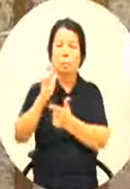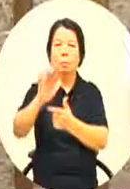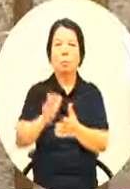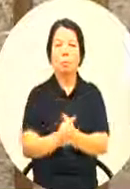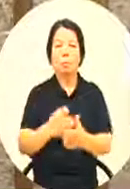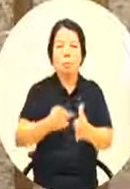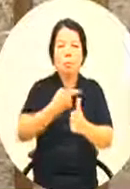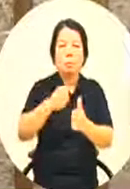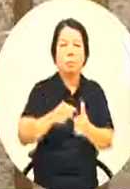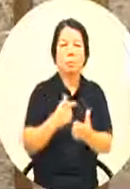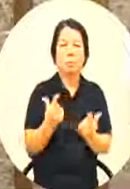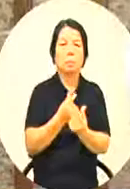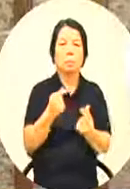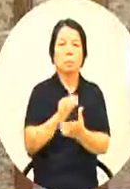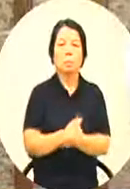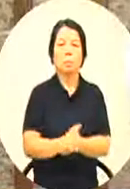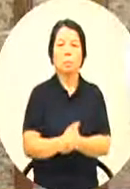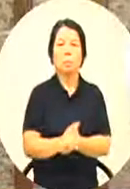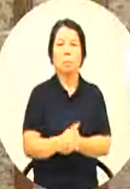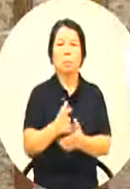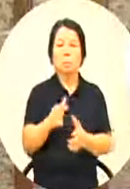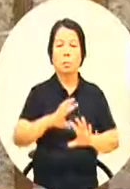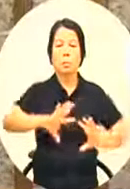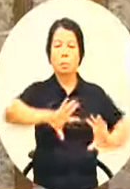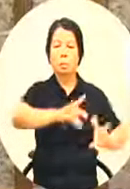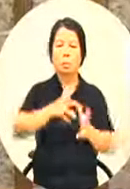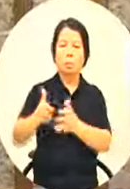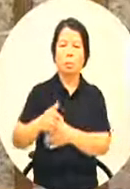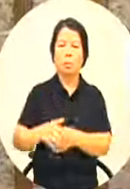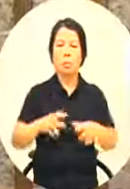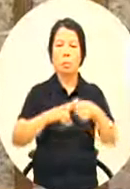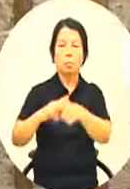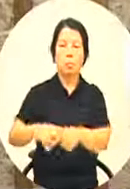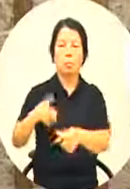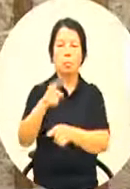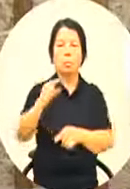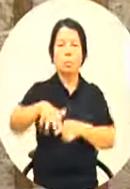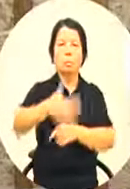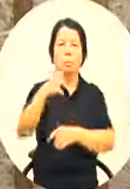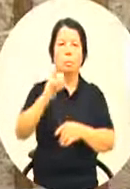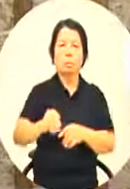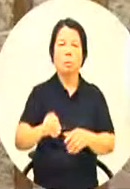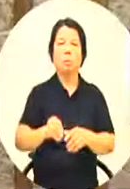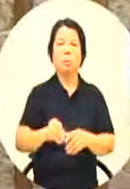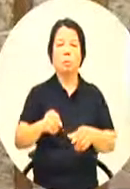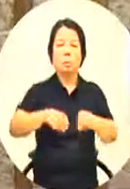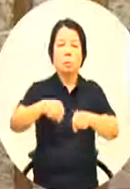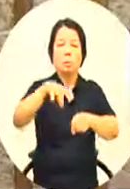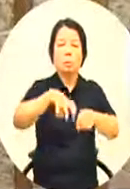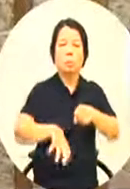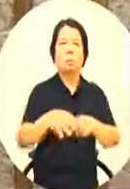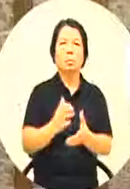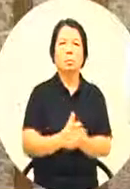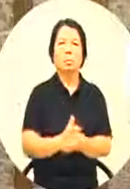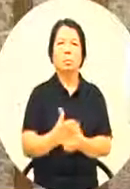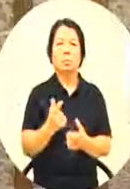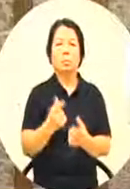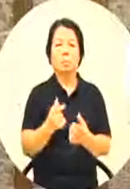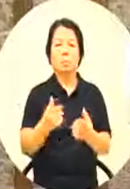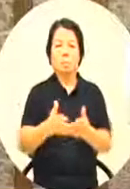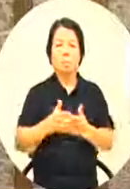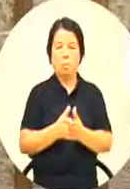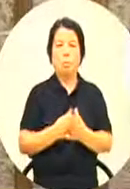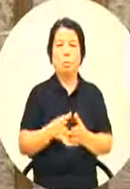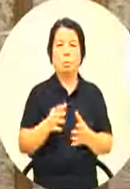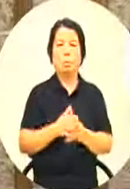首先是像是我们刚刚有提到我们国际行销的1500万的计划里面其中我们投放的